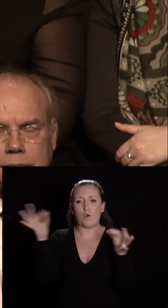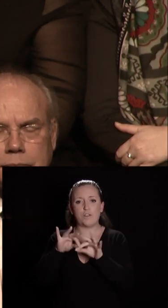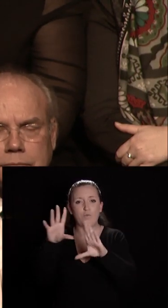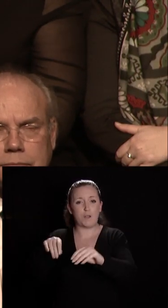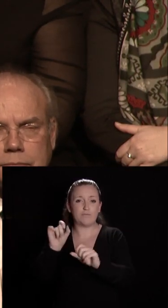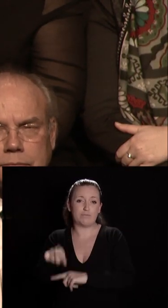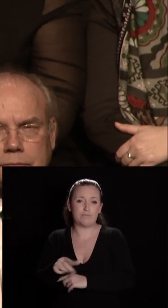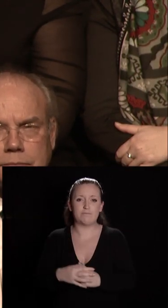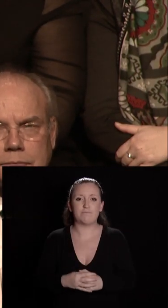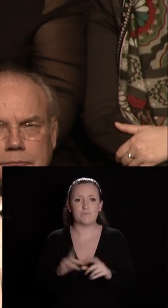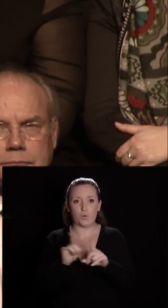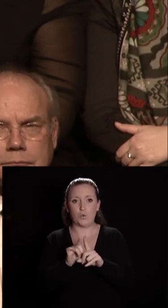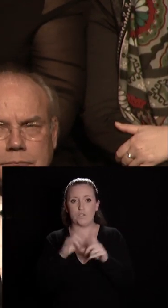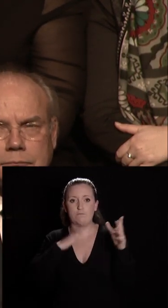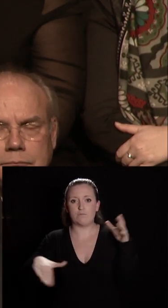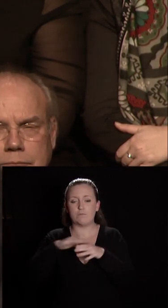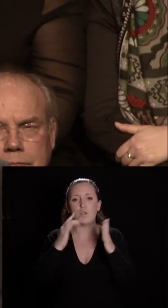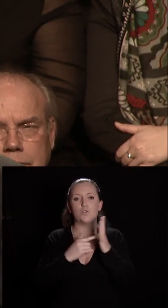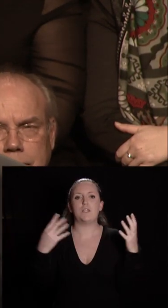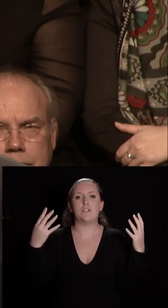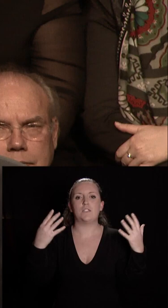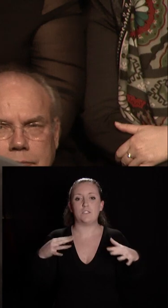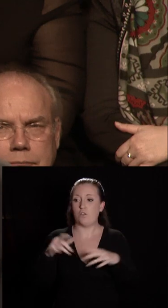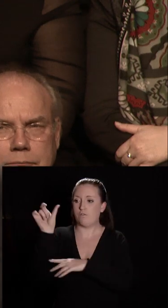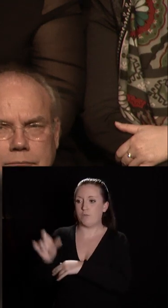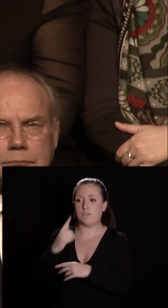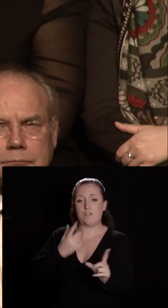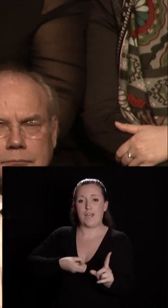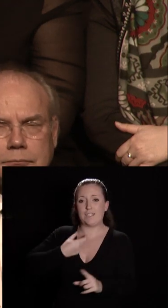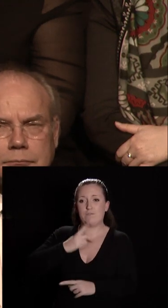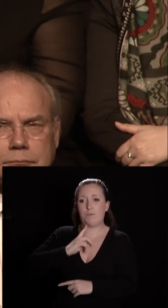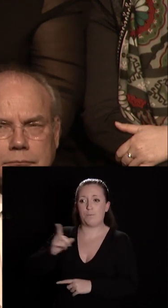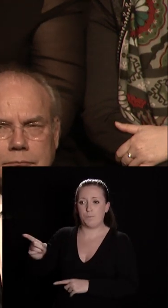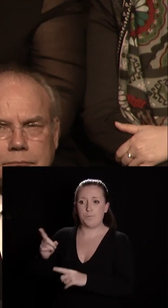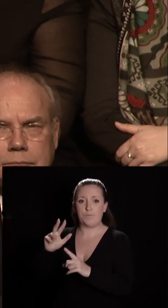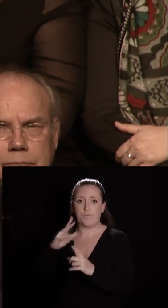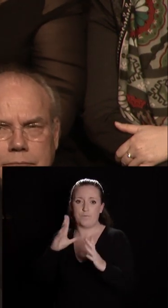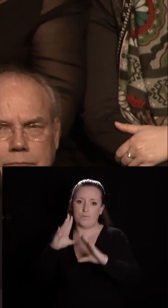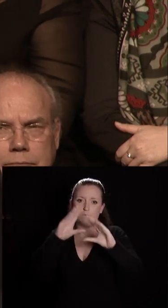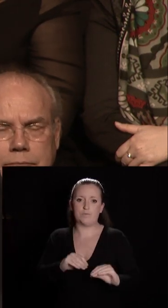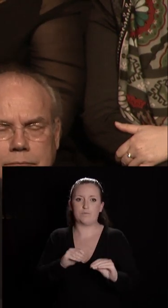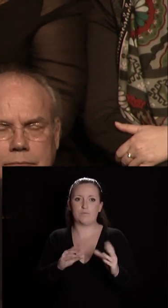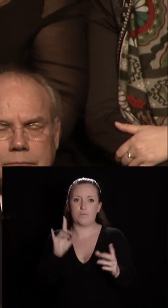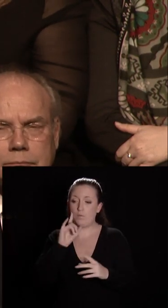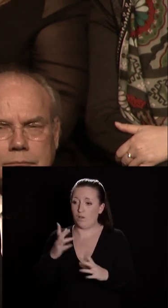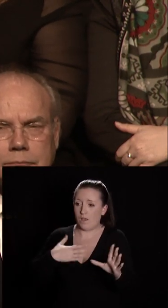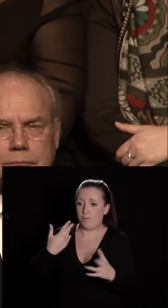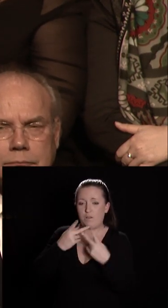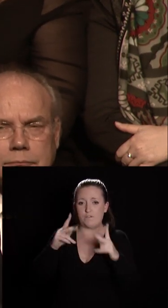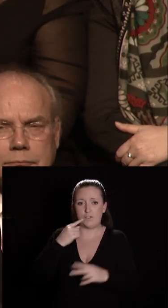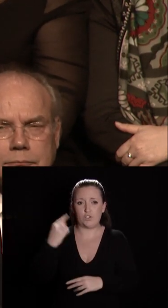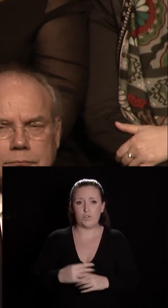nous installerons sur l'espace public une autre oeuvre de cet artiste si attachée désormais à l'histoire et à la vie Dijonnaise